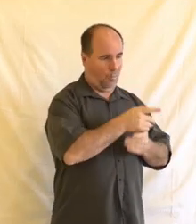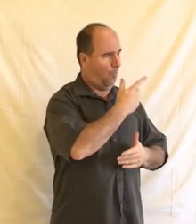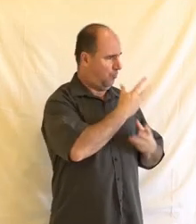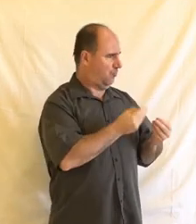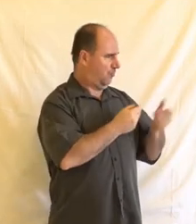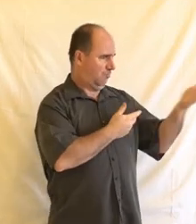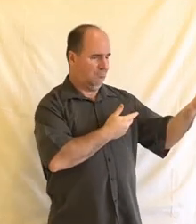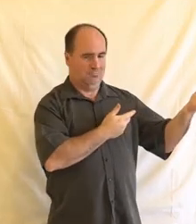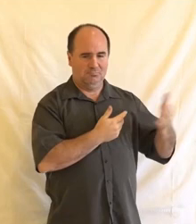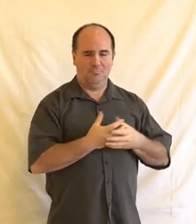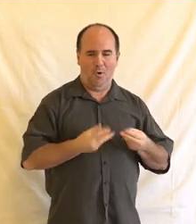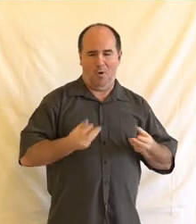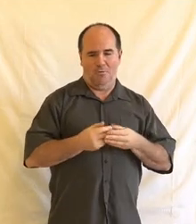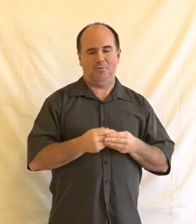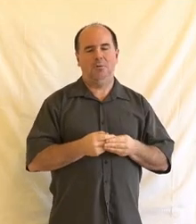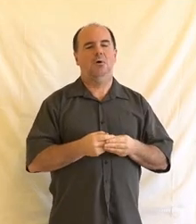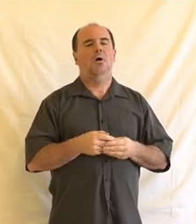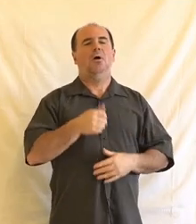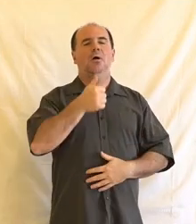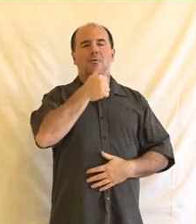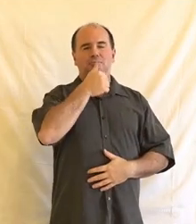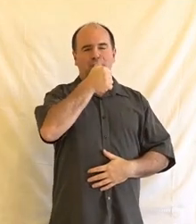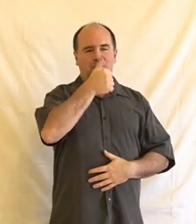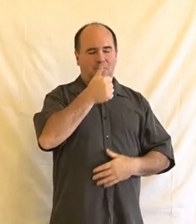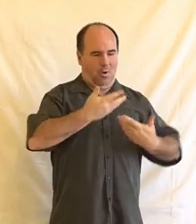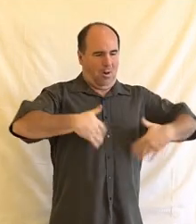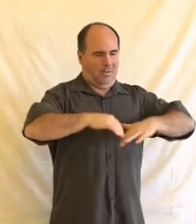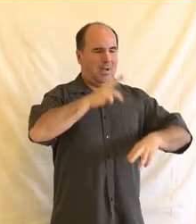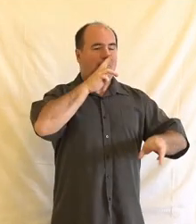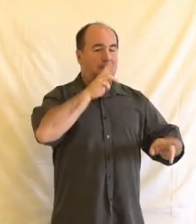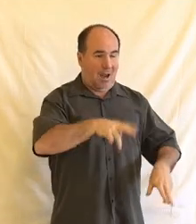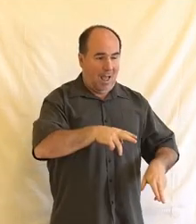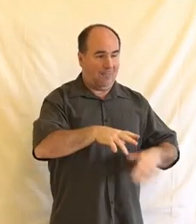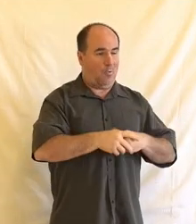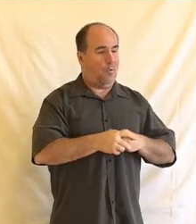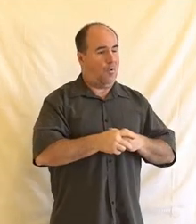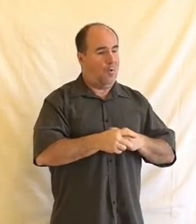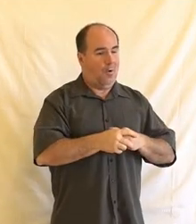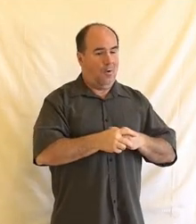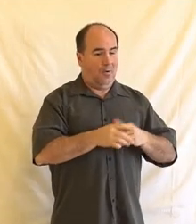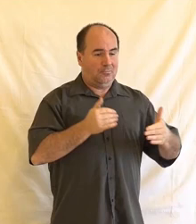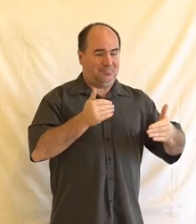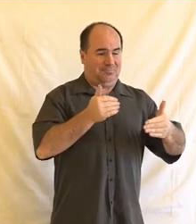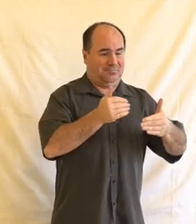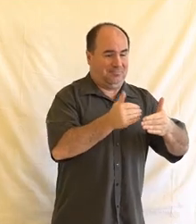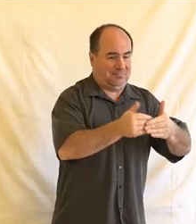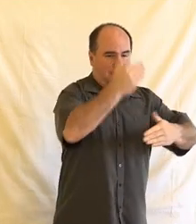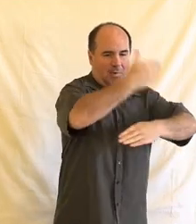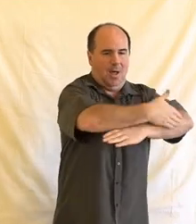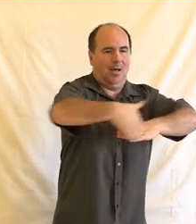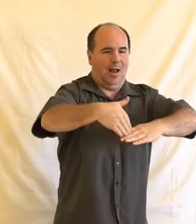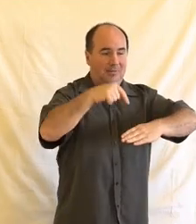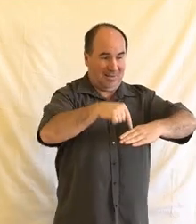potřeba se dívat na lidská práva, takže jednolidské právo nebo respektive výkon toho jednolidského práva končí tam, kde začíná výkon